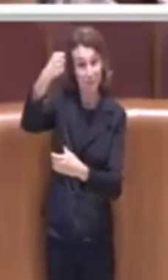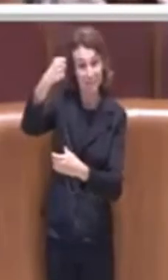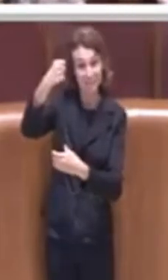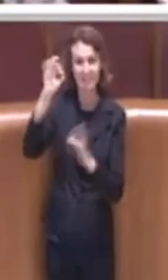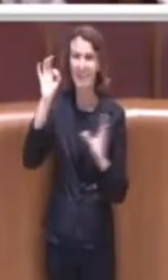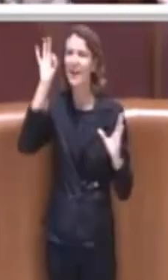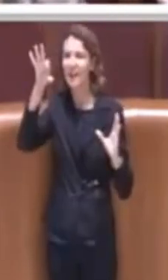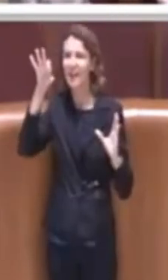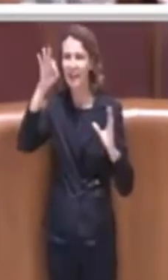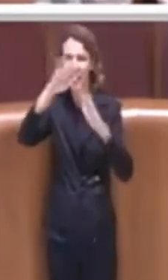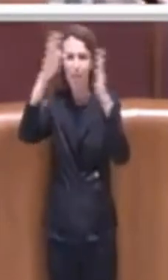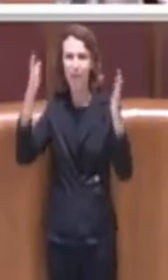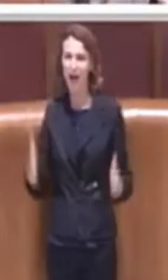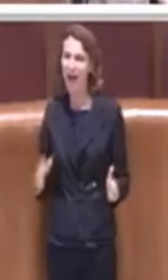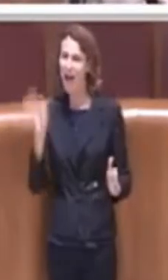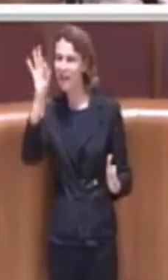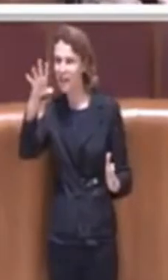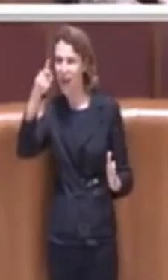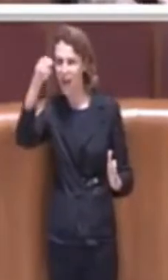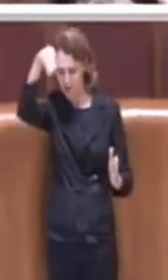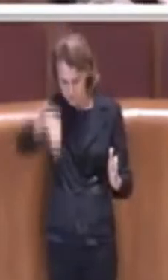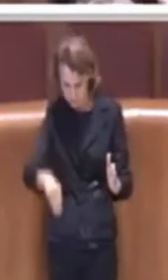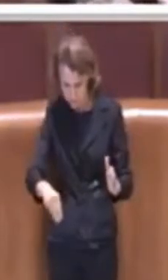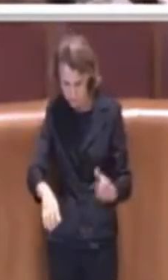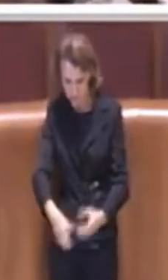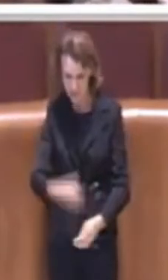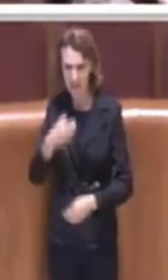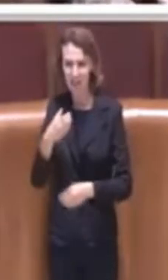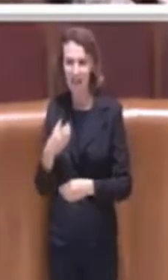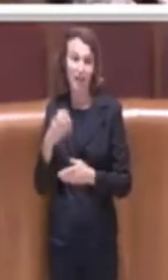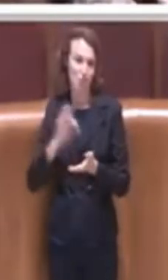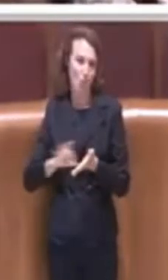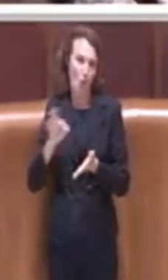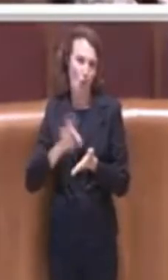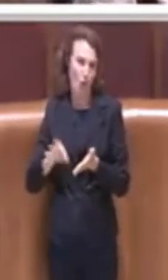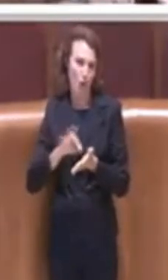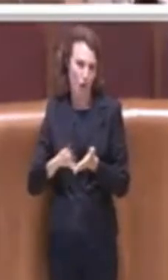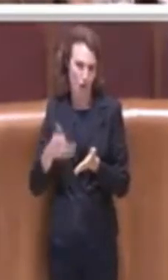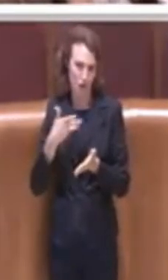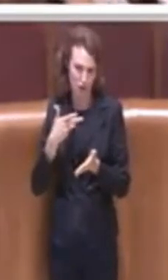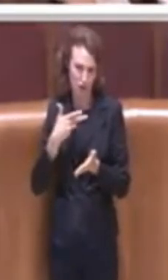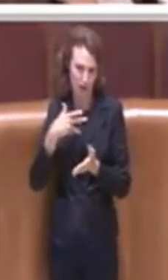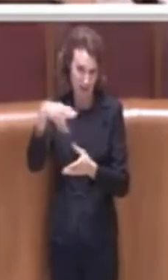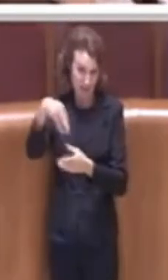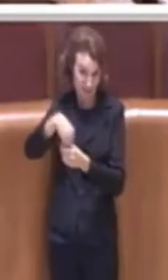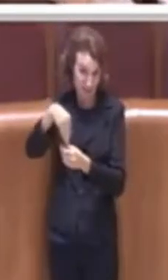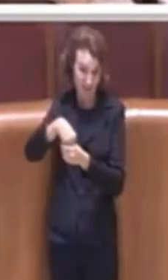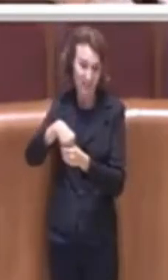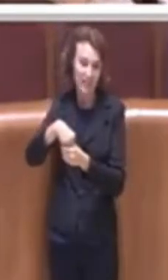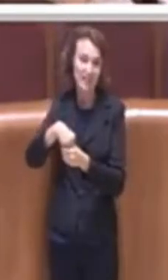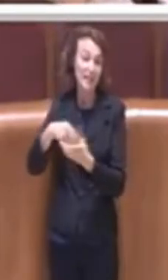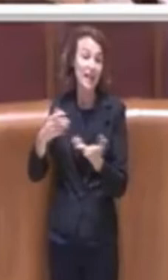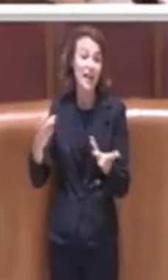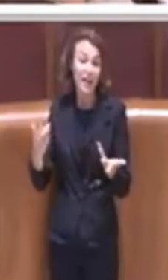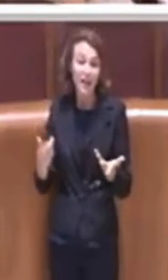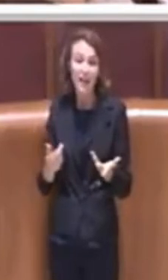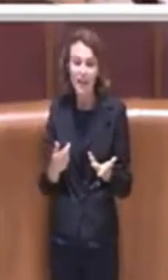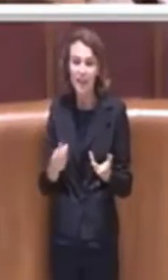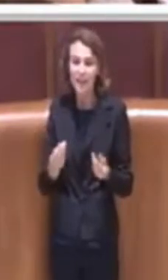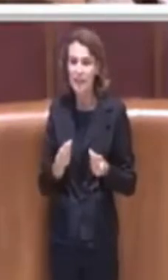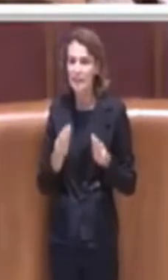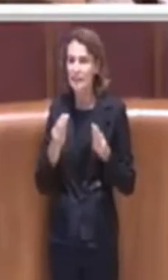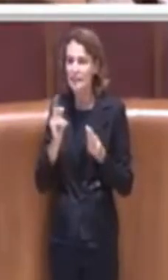che è all'interno delle scuole va ad alterare, crea la necessità di